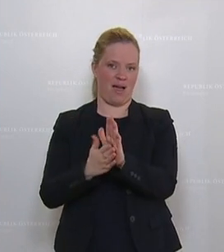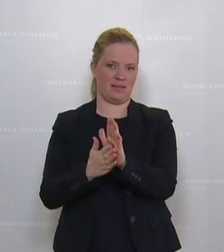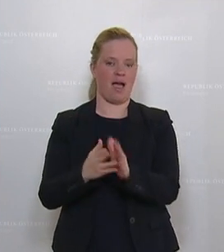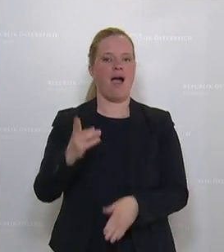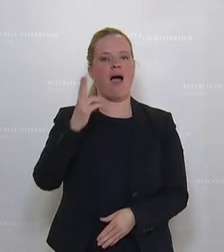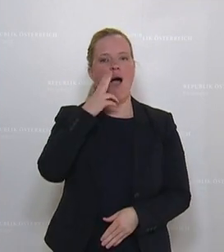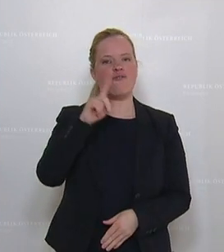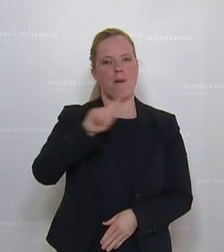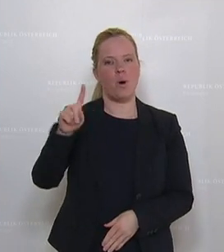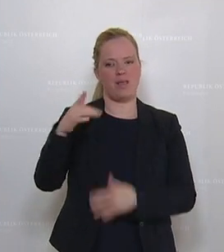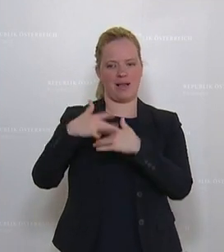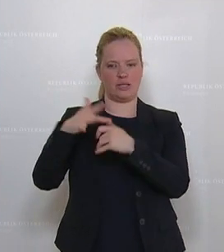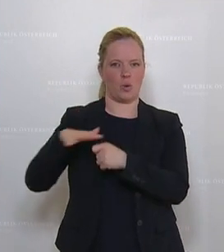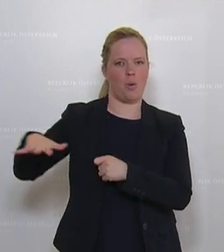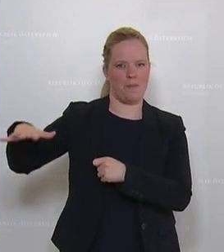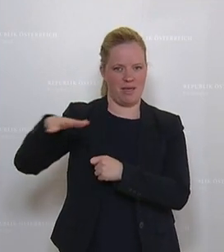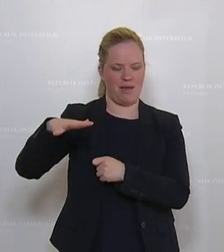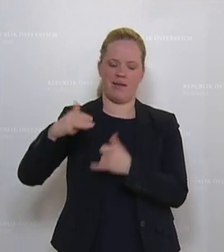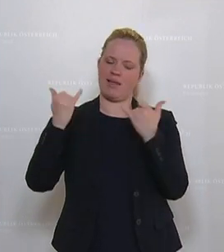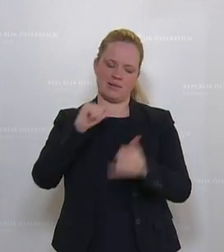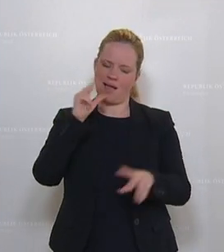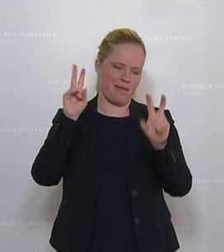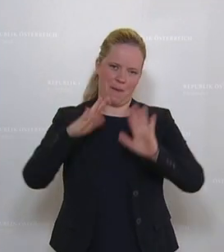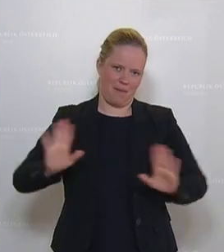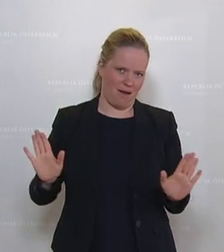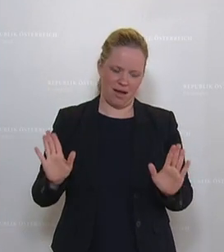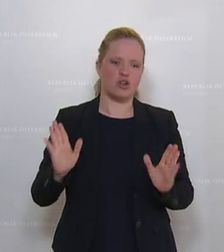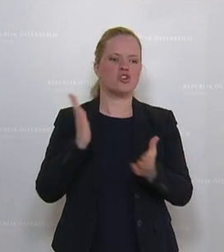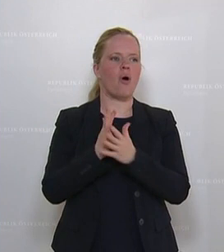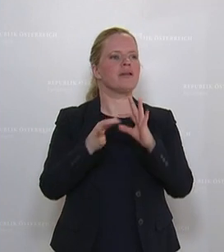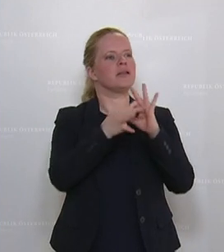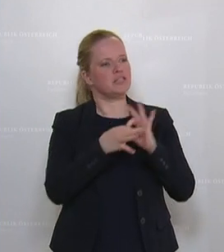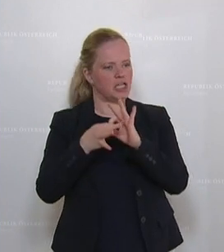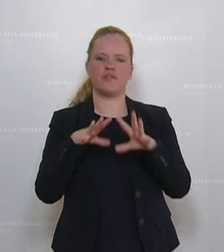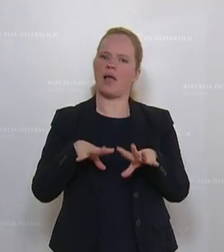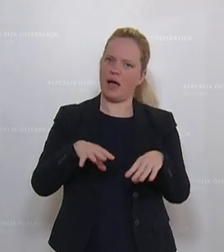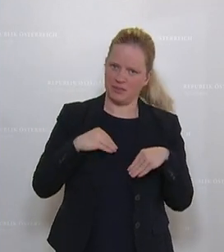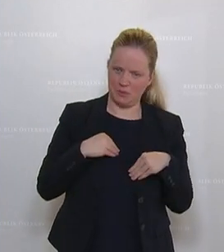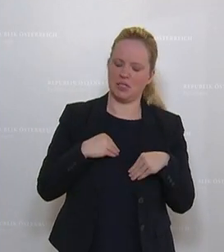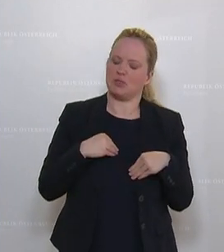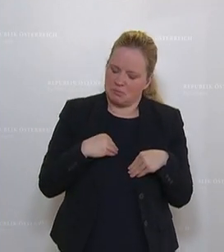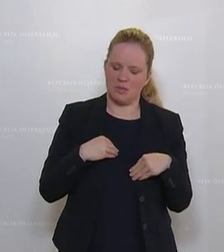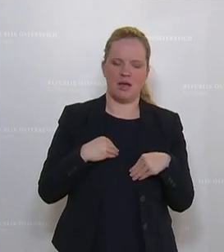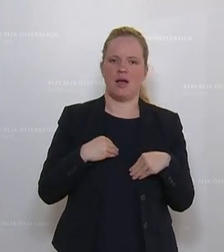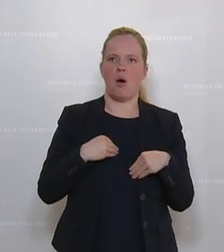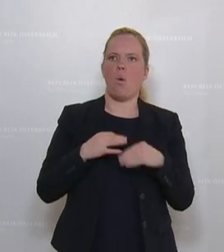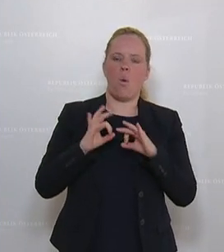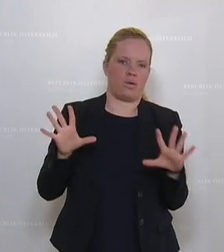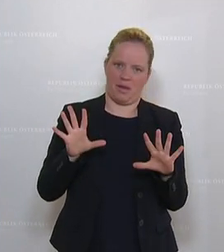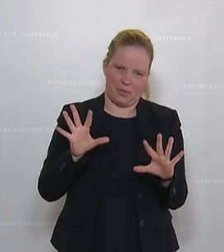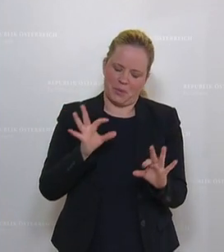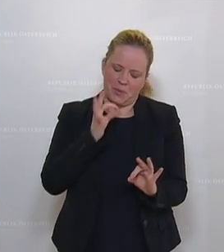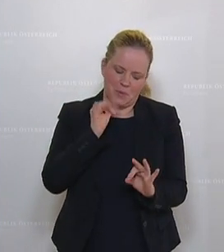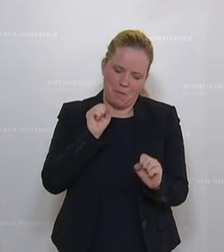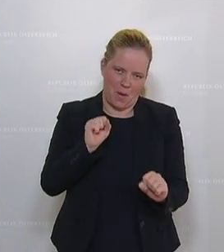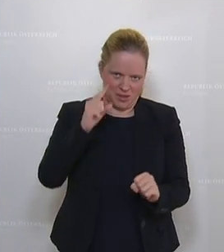Gastronomie in Österreich kein Thema mehr spielt. Es ist gesellschaftlich akzeptiert und nicht mehr wegzudenken. Man kann sich